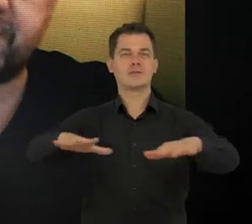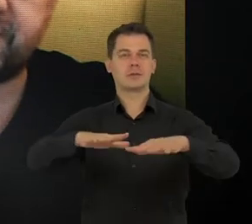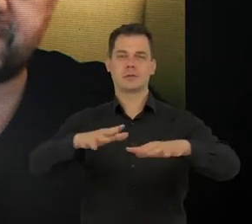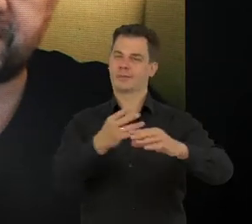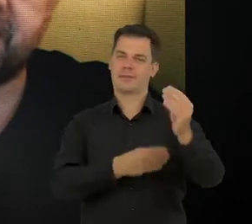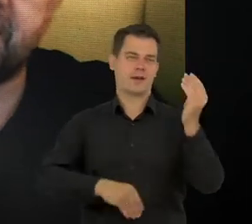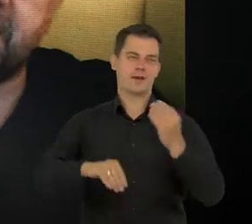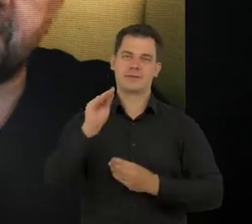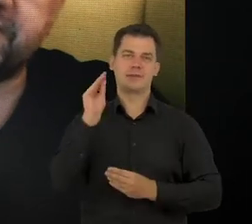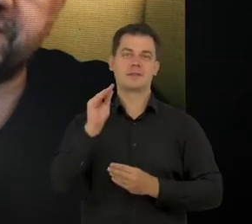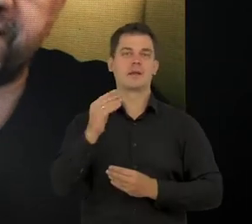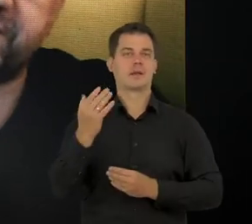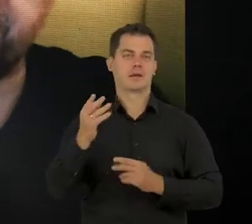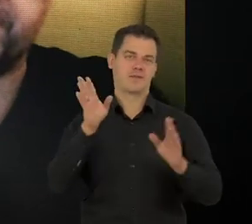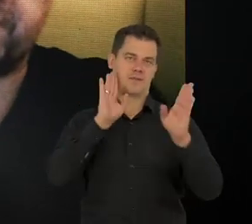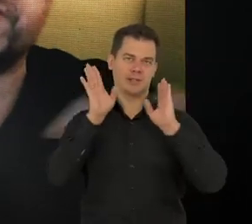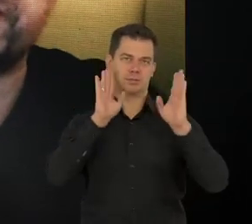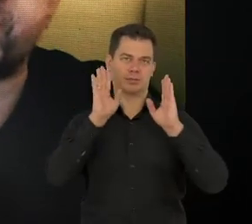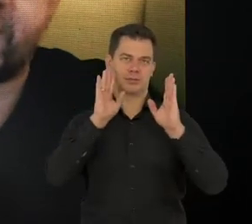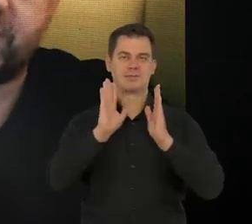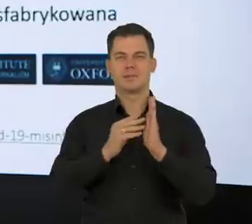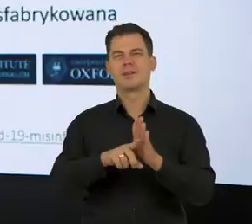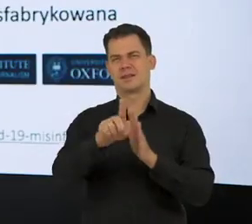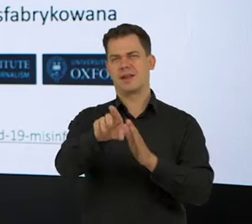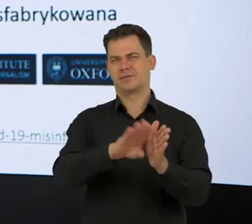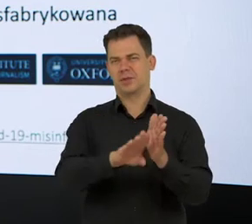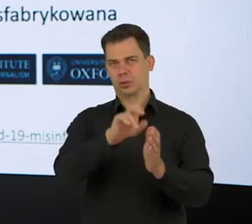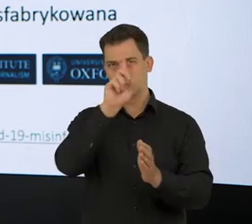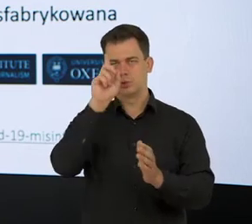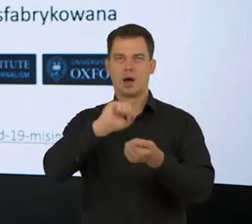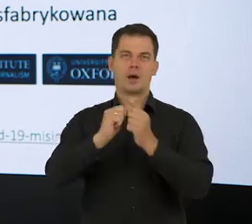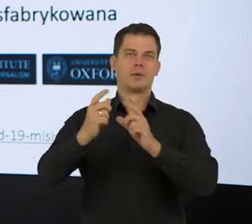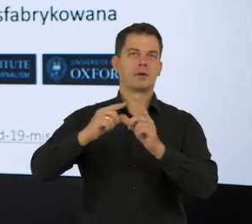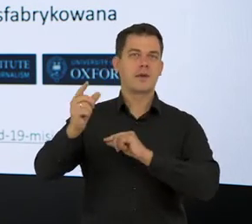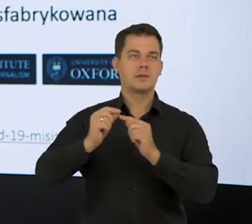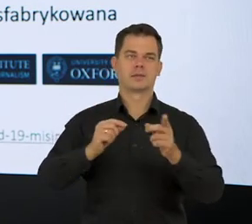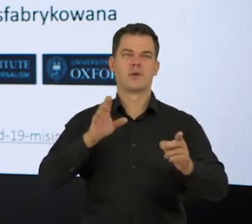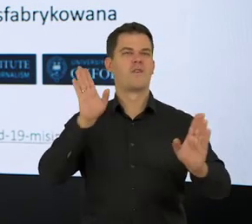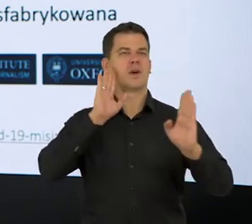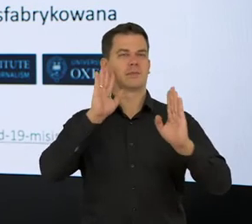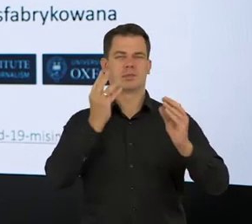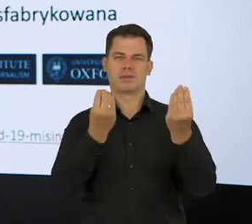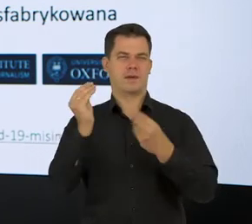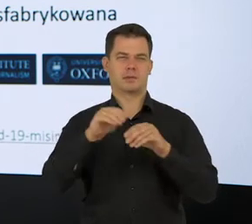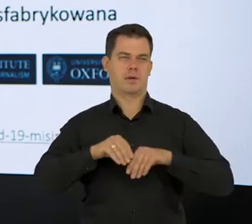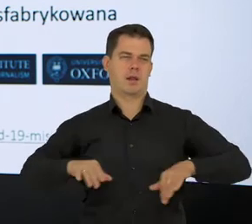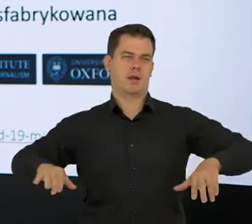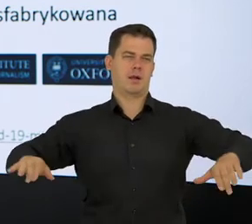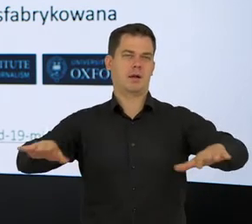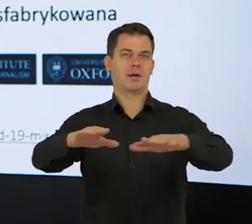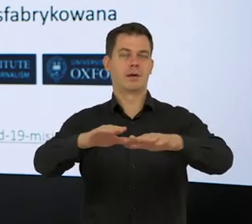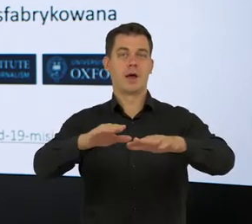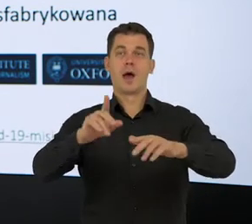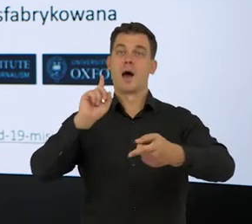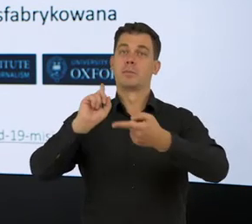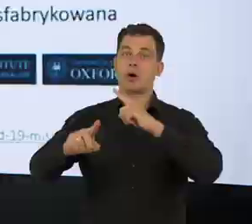to wydaje mi się, że ten Facebook w przypadku zwykłych ludzi i celebrytów ma bardzo dużą popularność. A jeżeli